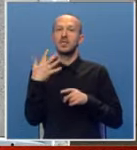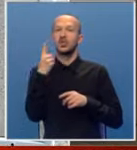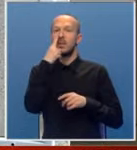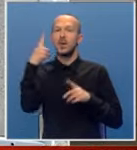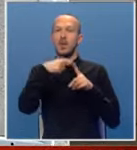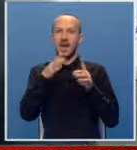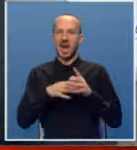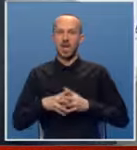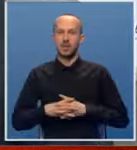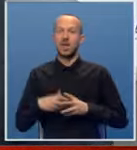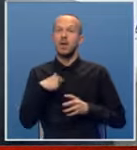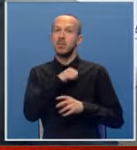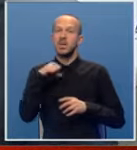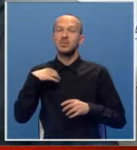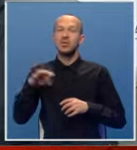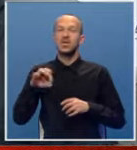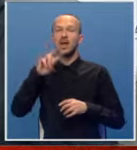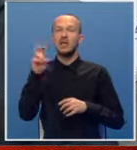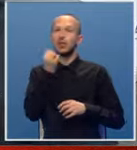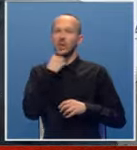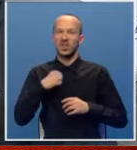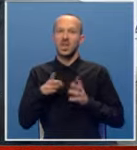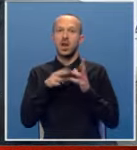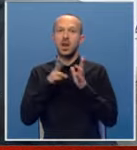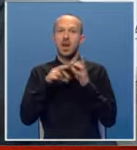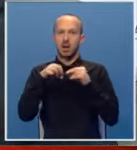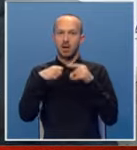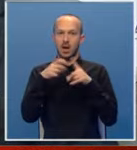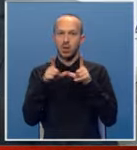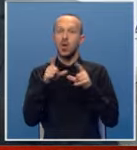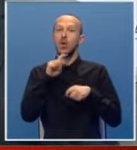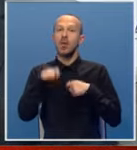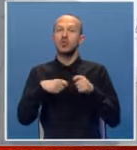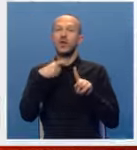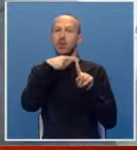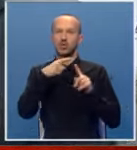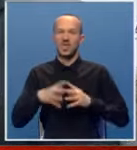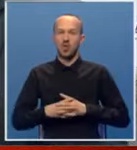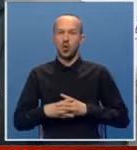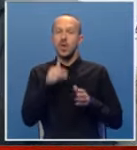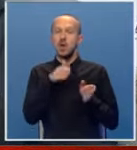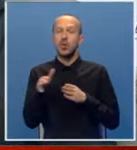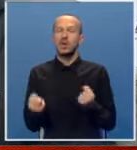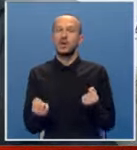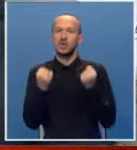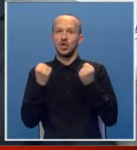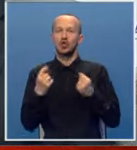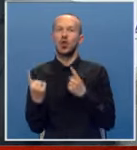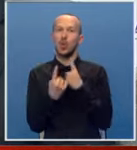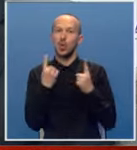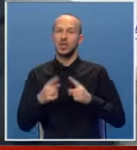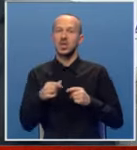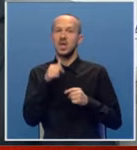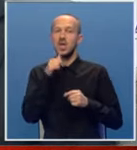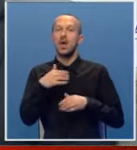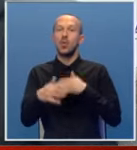miliona maraka. Mi smo jedina elektroprivreda na Balkanu koja je poslovala pozitivno i pored teških okolnosti u